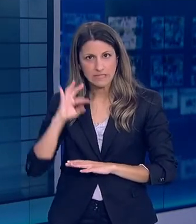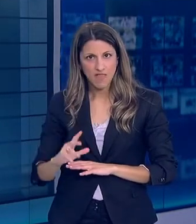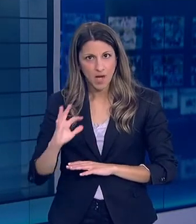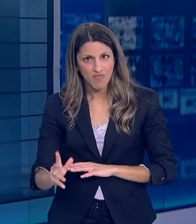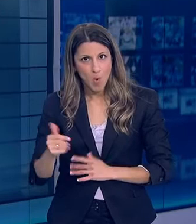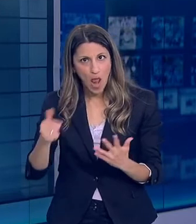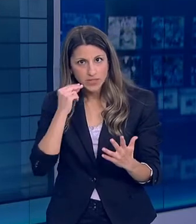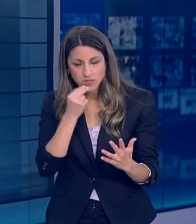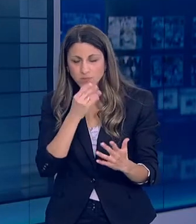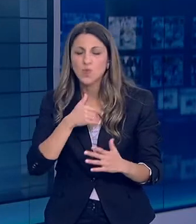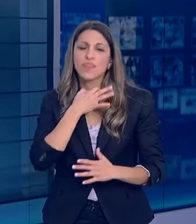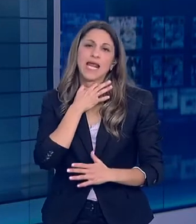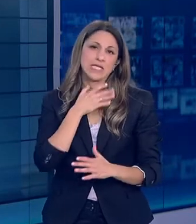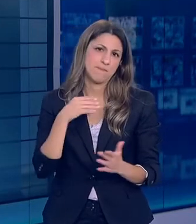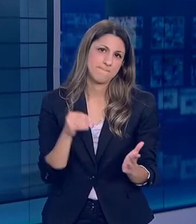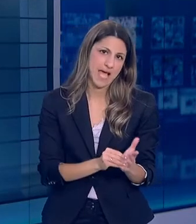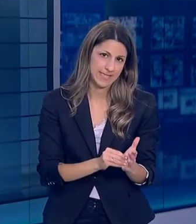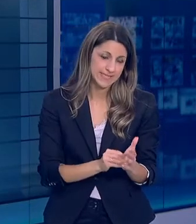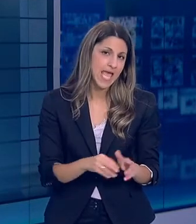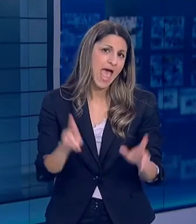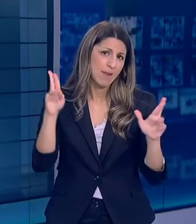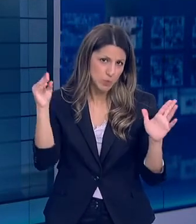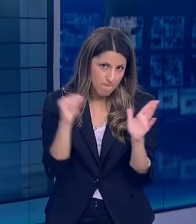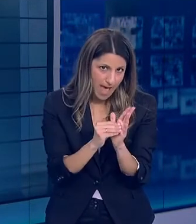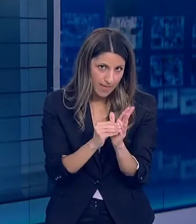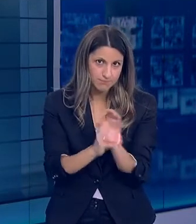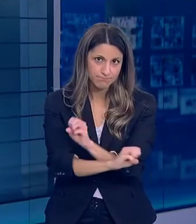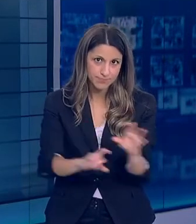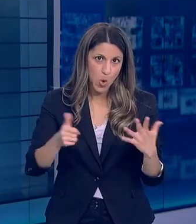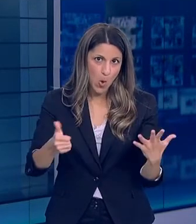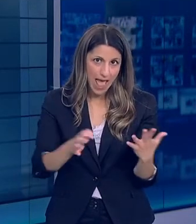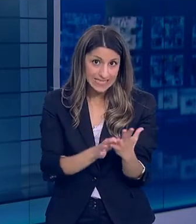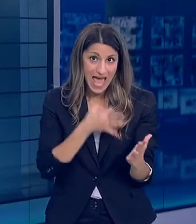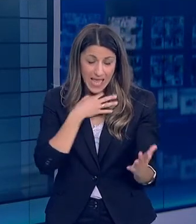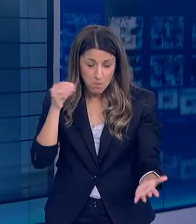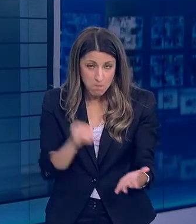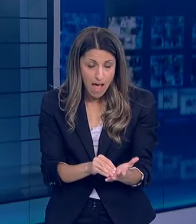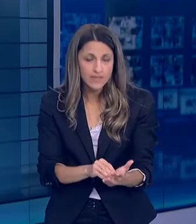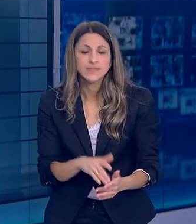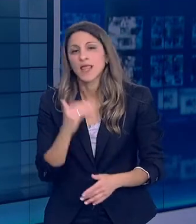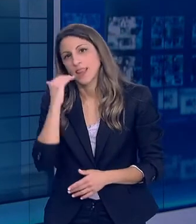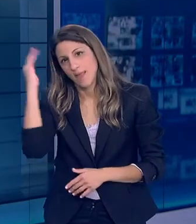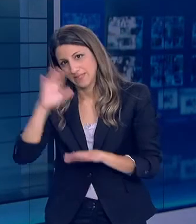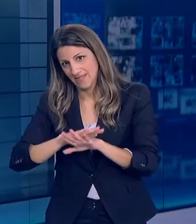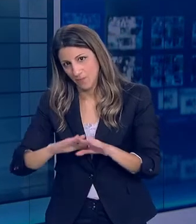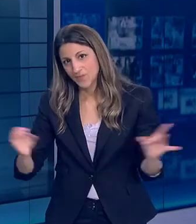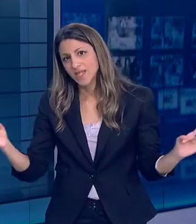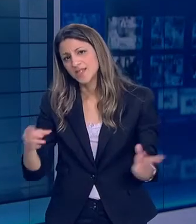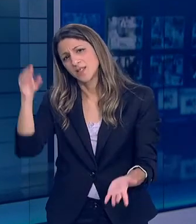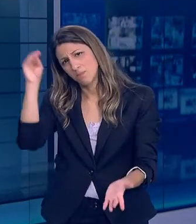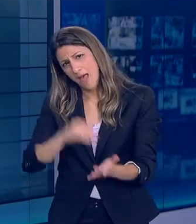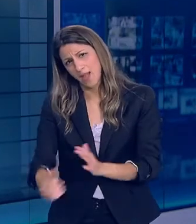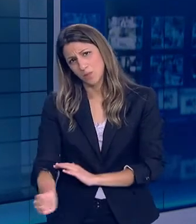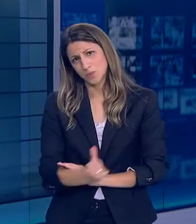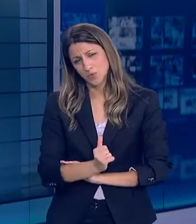την περίοδο Και ελπίζουμε ότι δεν θα προκύψει ξανά Ποτέ αυτή η ανάγκη Αν μας ξαναδείτε να κάνουμε Καθημερινά ενημέρωση με τον